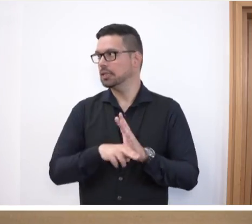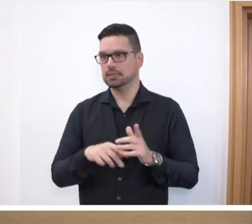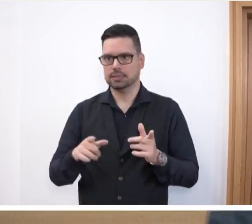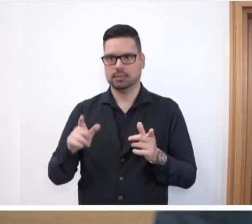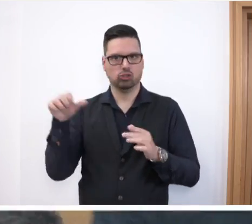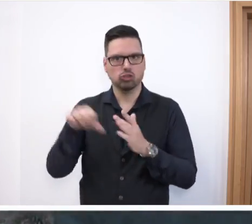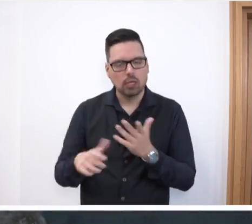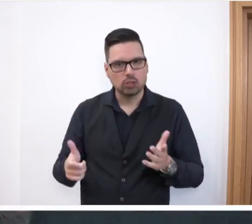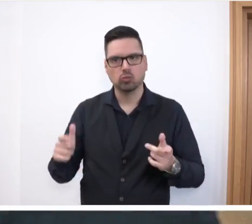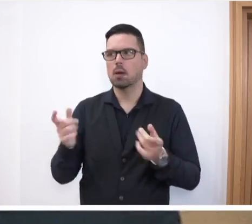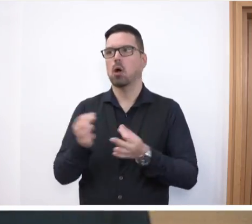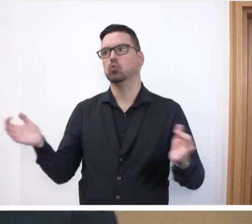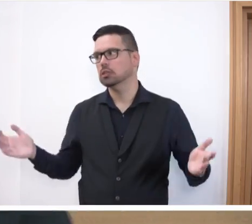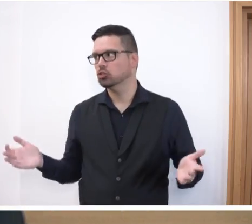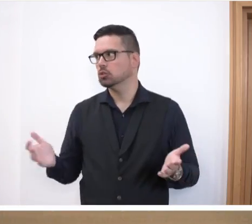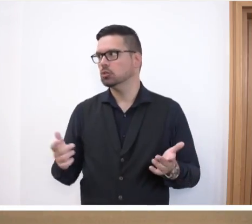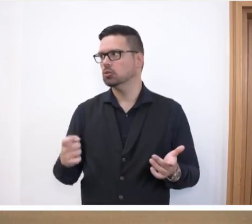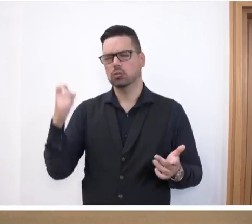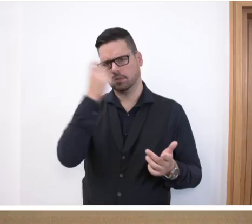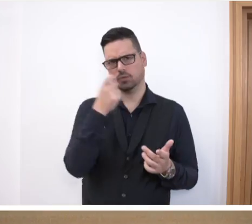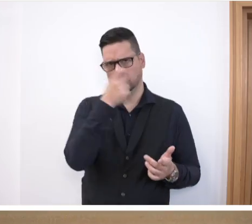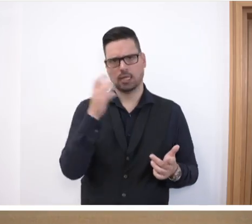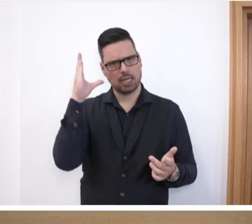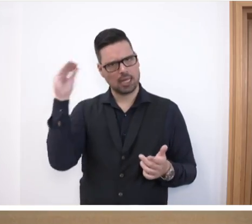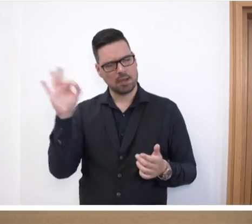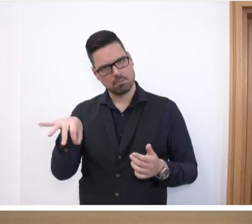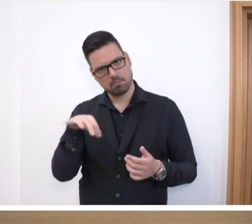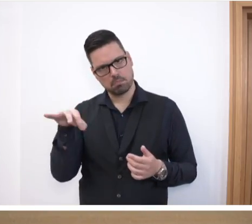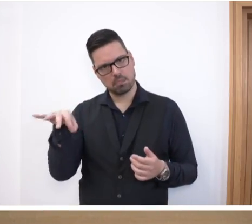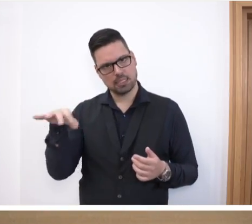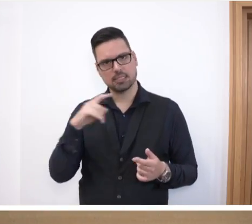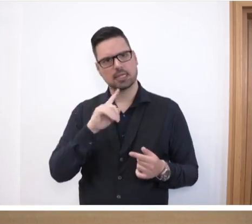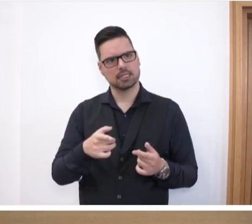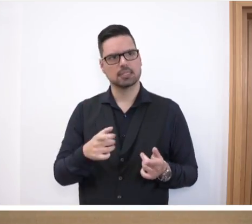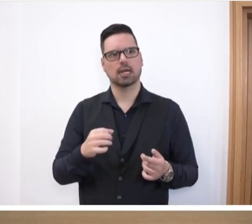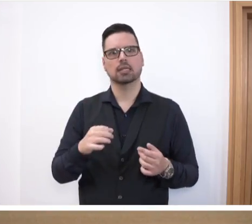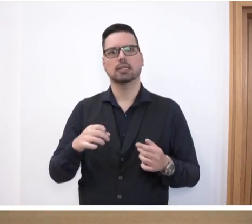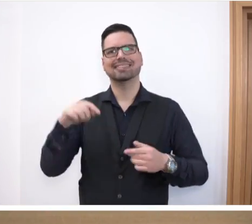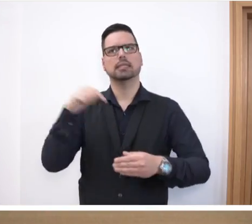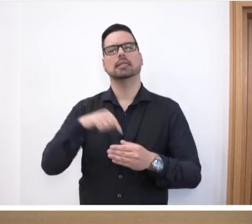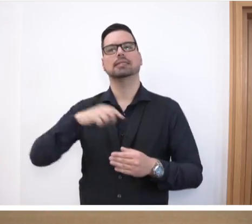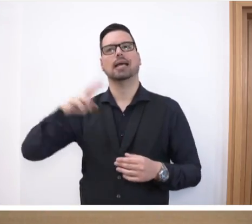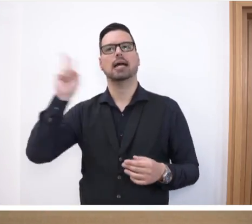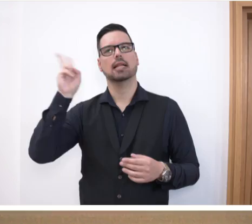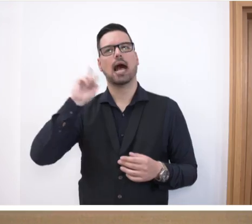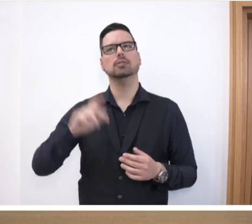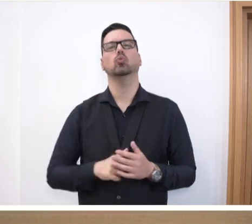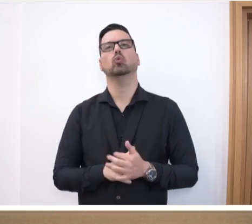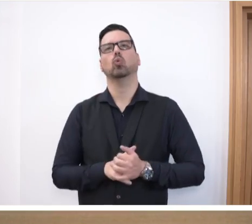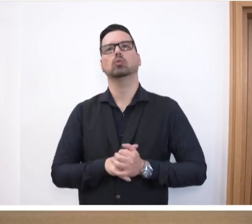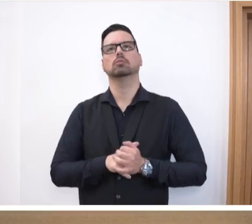war. Ich habe mich ein bisschen gewundert, Herr Minister, dass Sie gesagt haben, es hat eine interne Anhörung gegeben